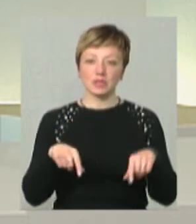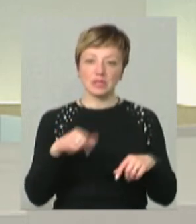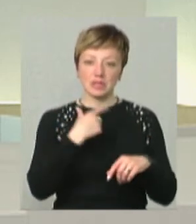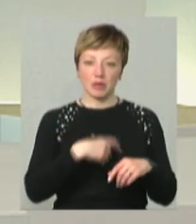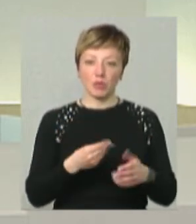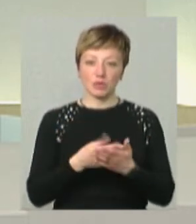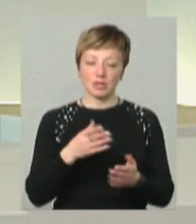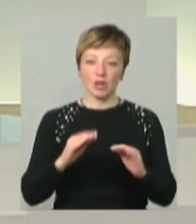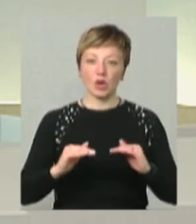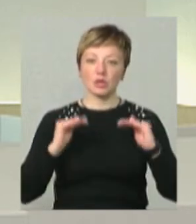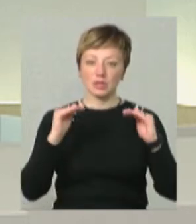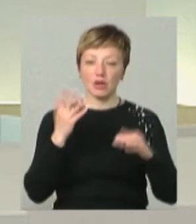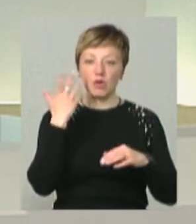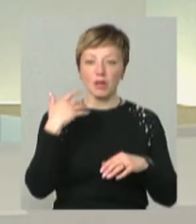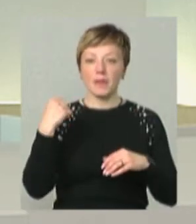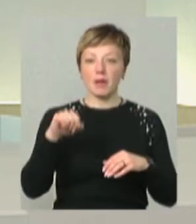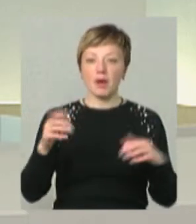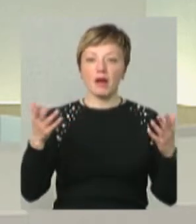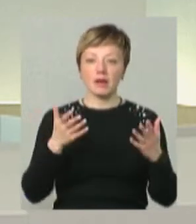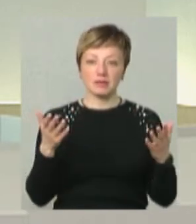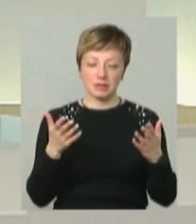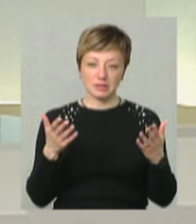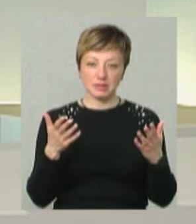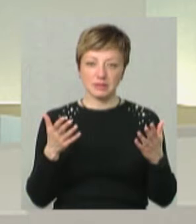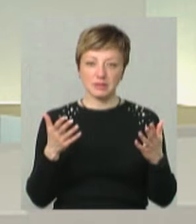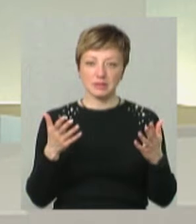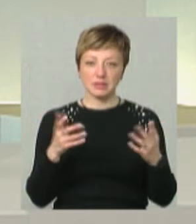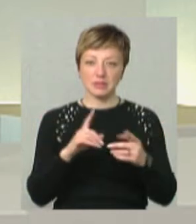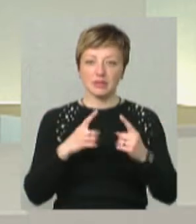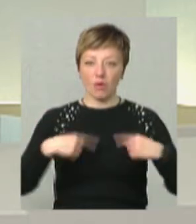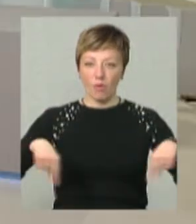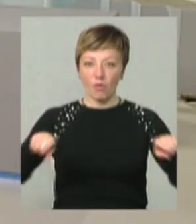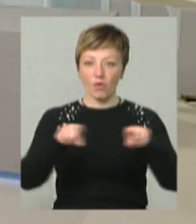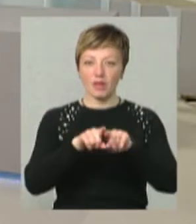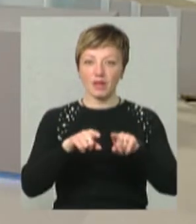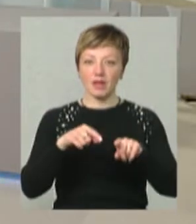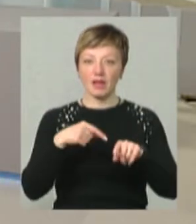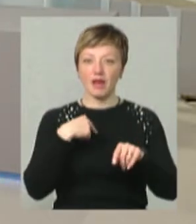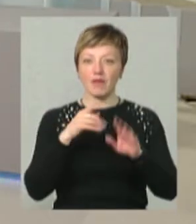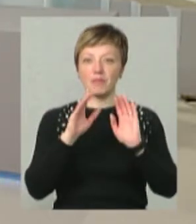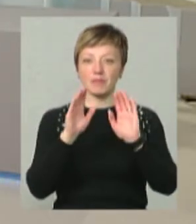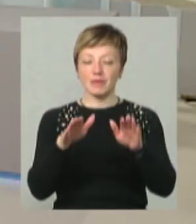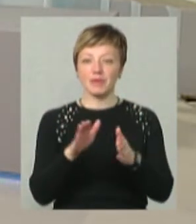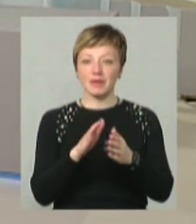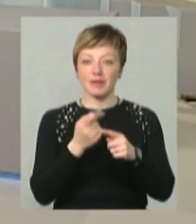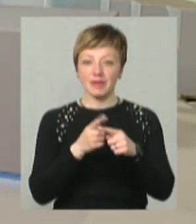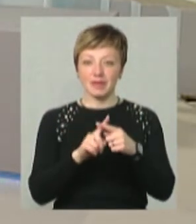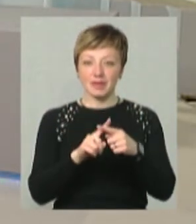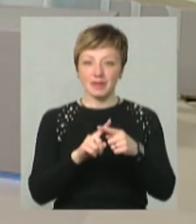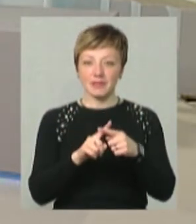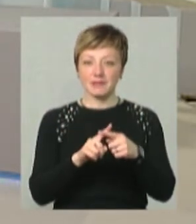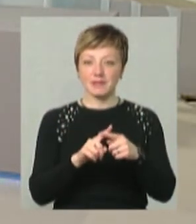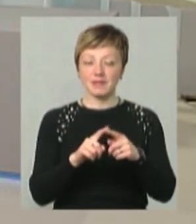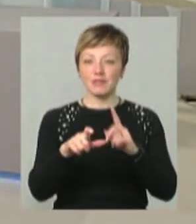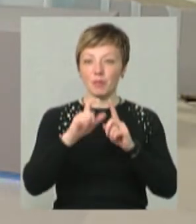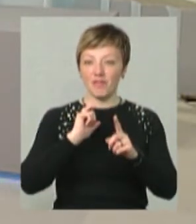самооцінка росте, коли вона перемагає, десь там стають коло і я вам пускаю хлопок, він, ви